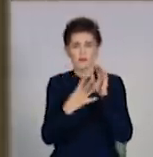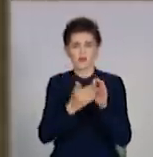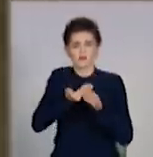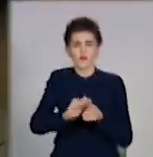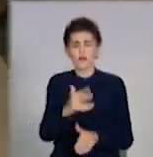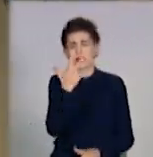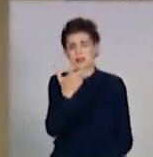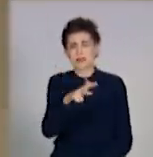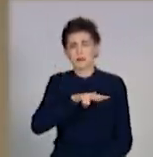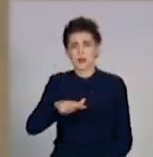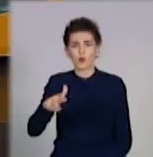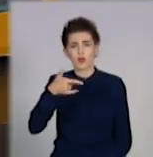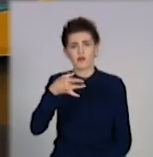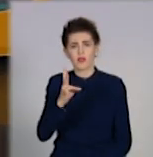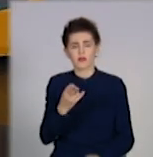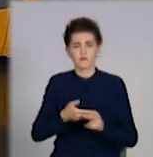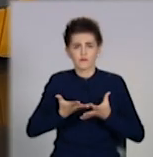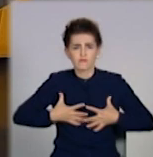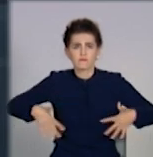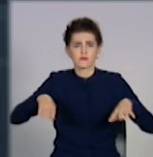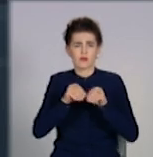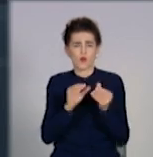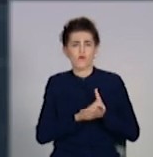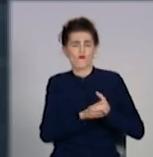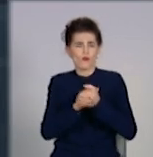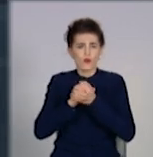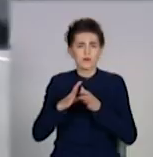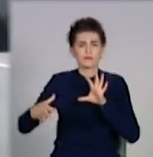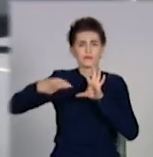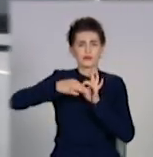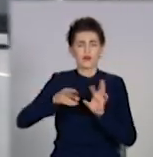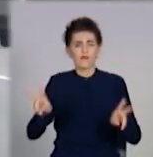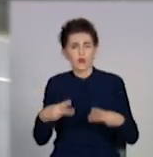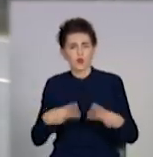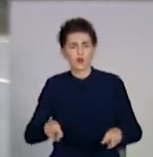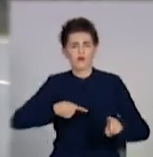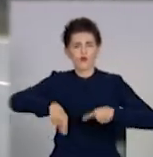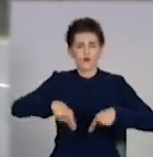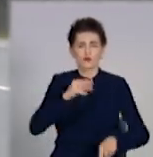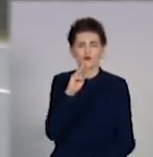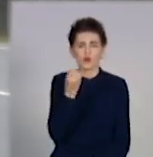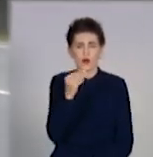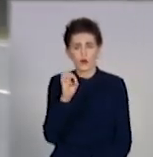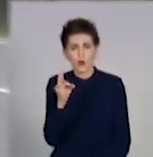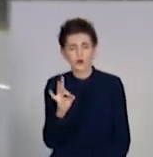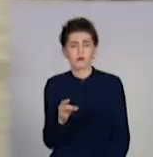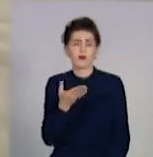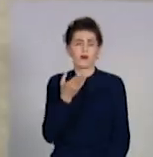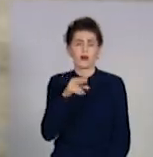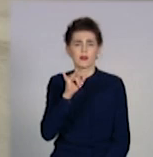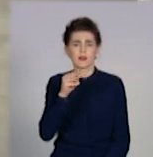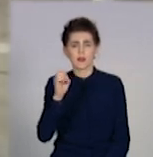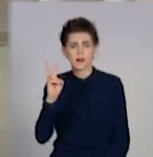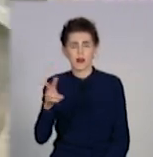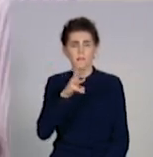мільйонів гривень. Для цього він об'єднав всі ресурси благодійного фонду футбольного клубу «Шахтар», компанії «Детек», «Метінвест» та